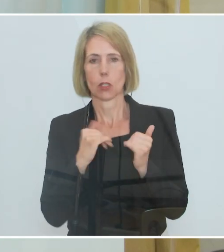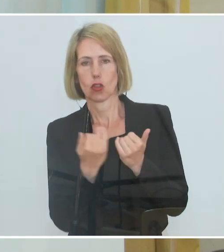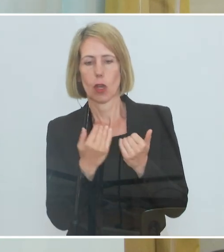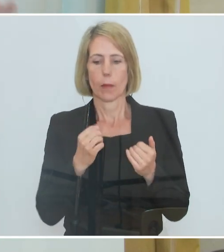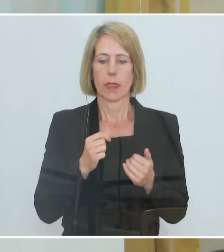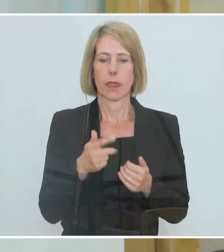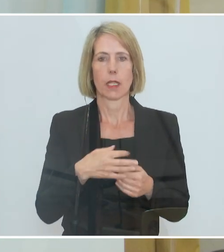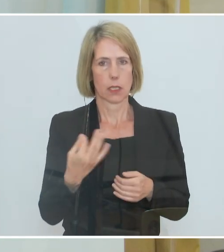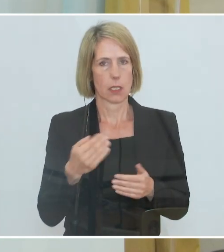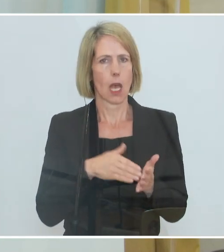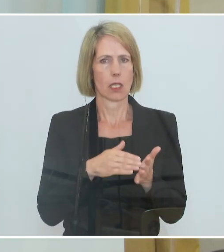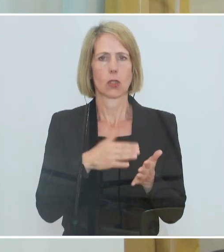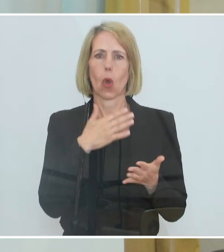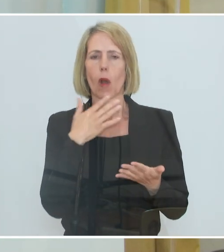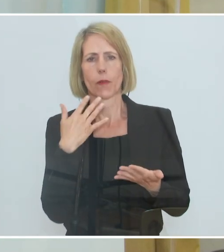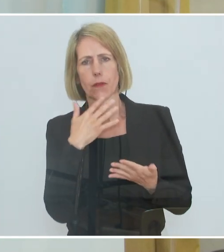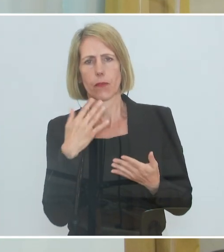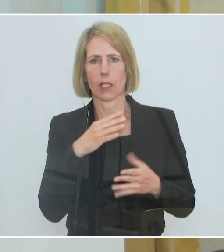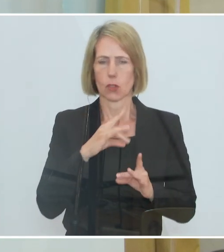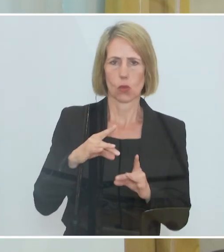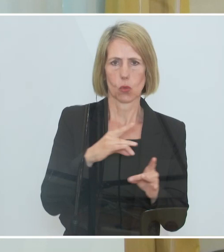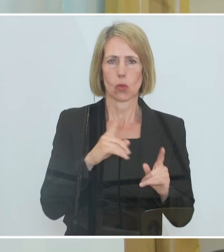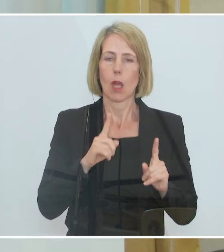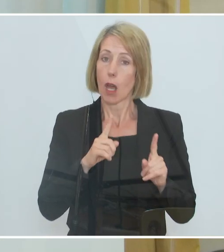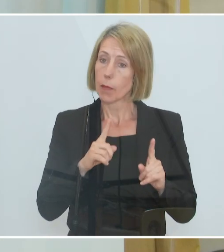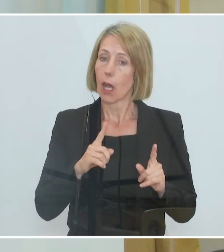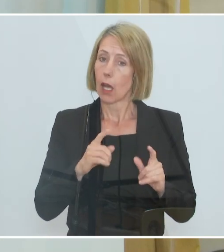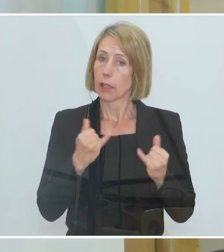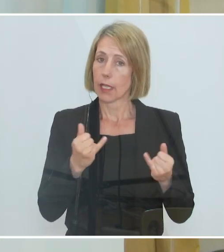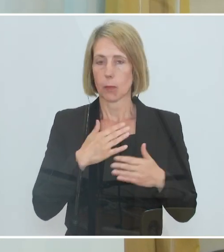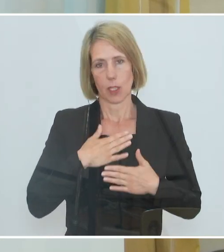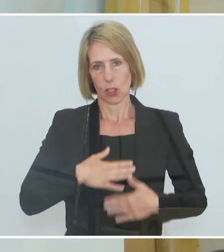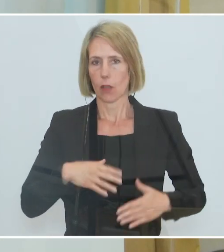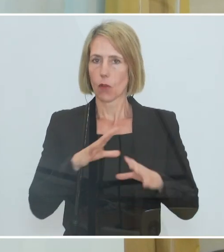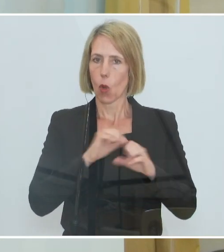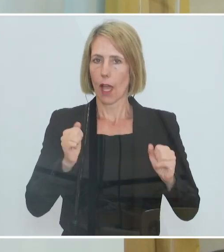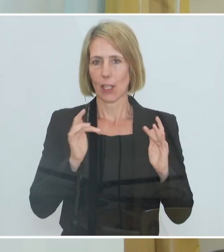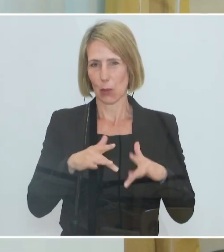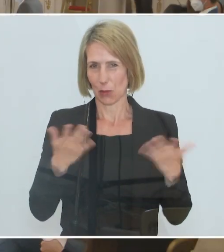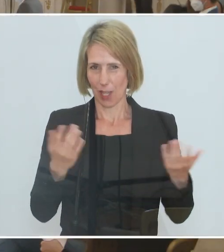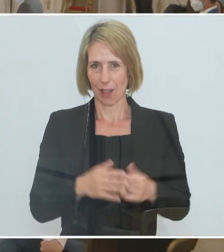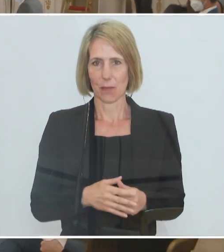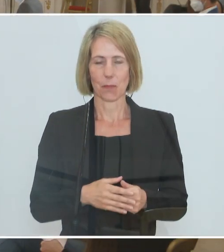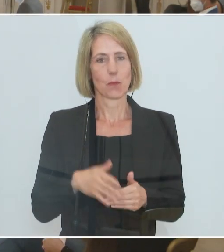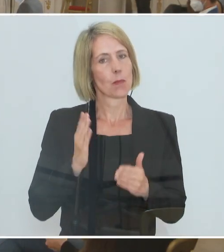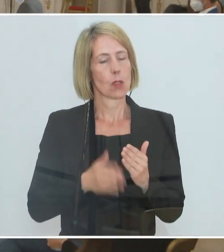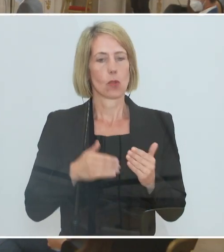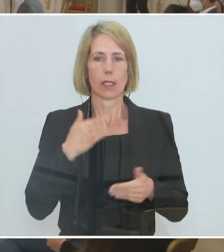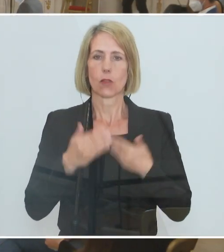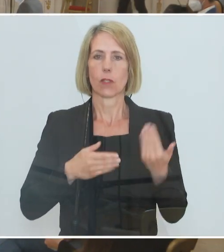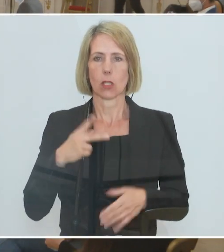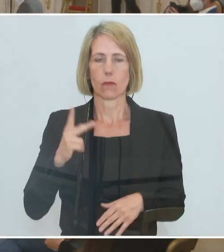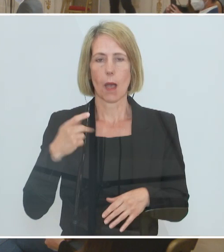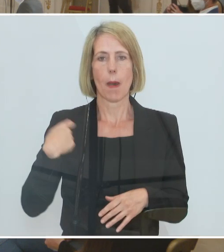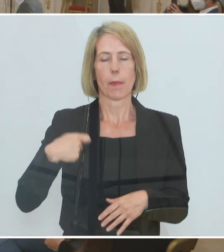den nächsten Tagen. Aber ich bin sehr froh, dass die Einigung so zustande gekommen ist. Ich darf zuletzt den Präsidenten der Wirtschaftskammer zu Wort